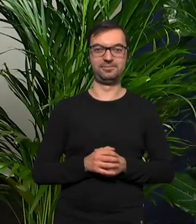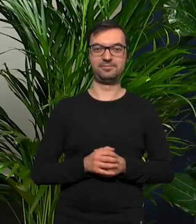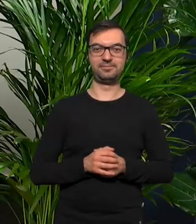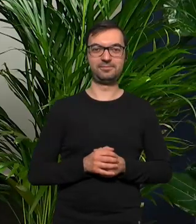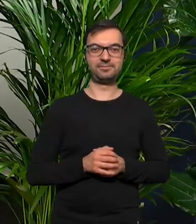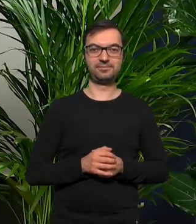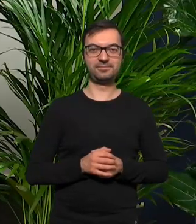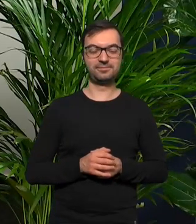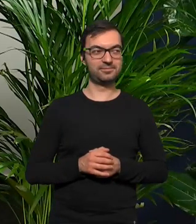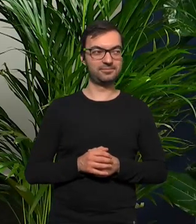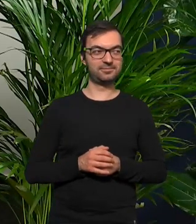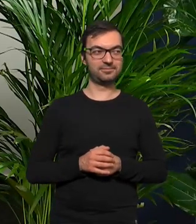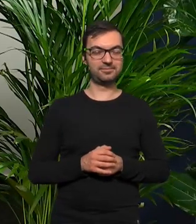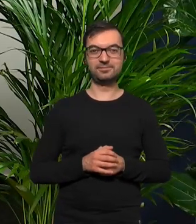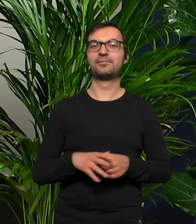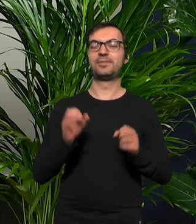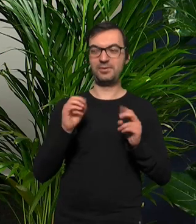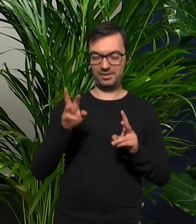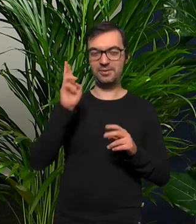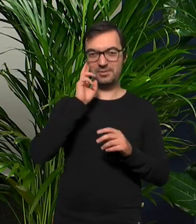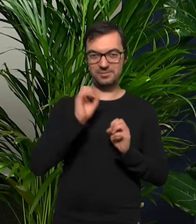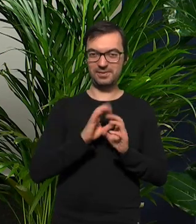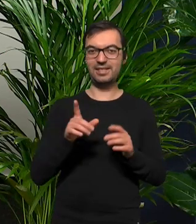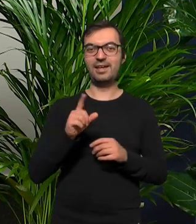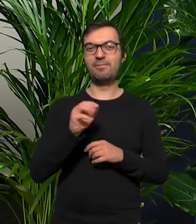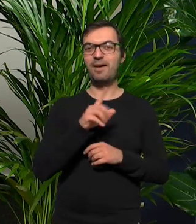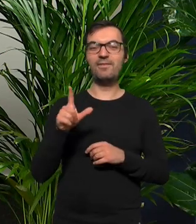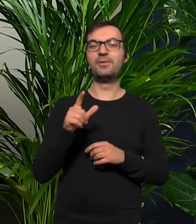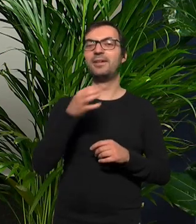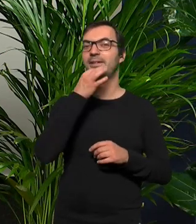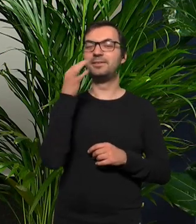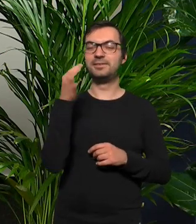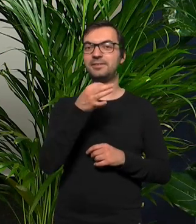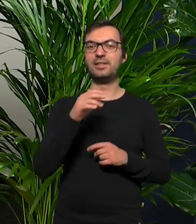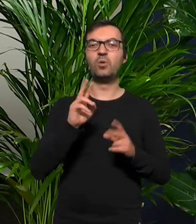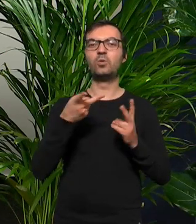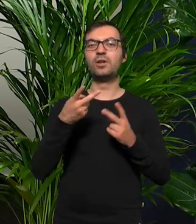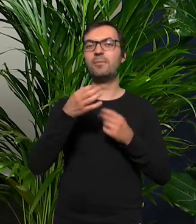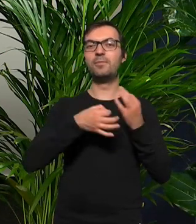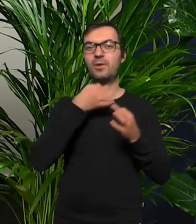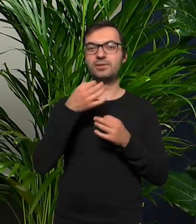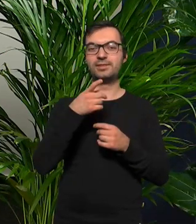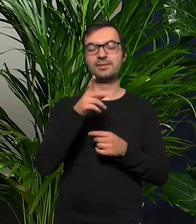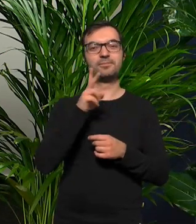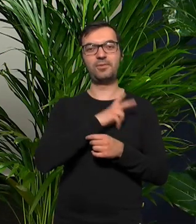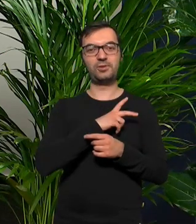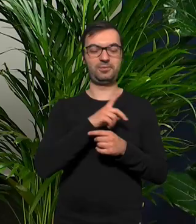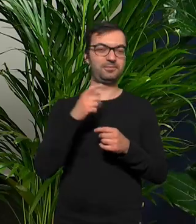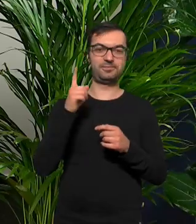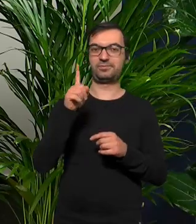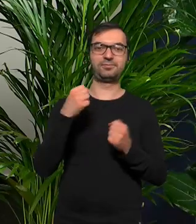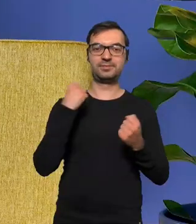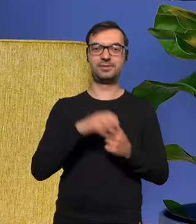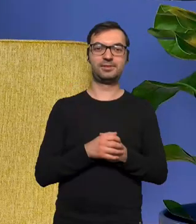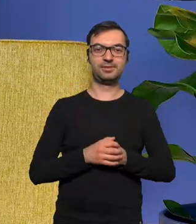jeszcze dobrze rozumiem Paweł Motyka z którego utworu na płycie najbardziej zadowolony jest artysta? kropki